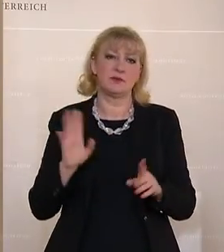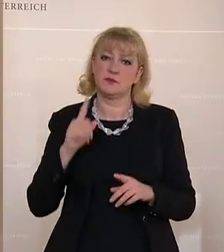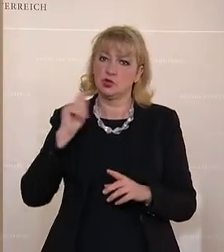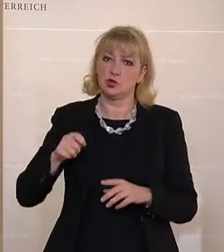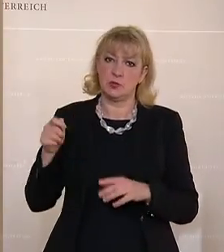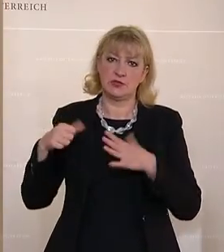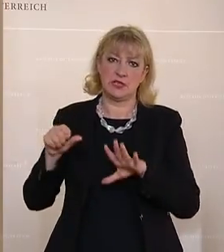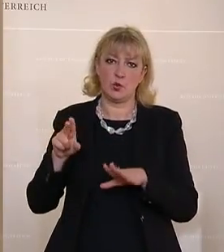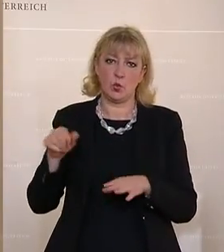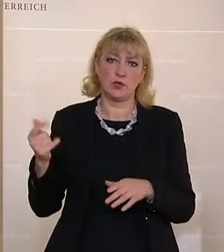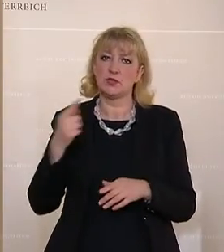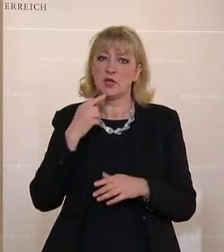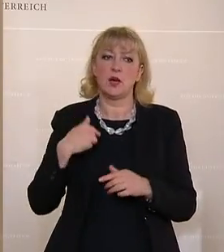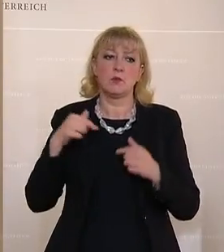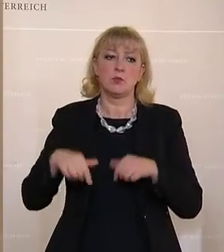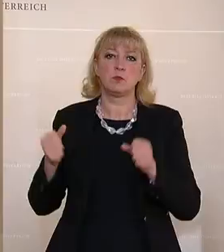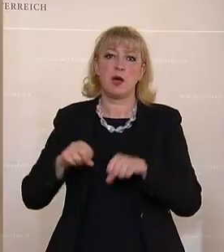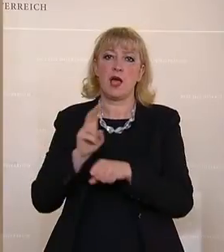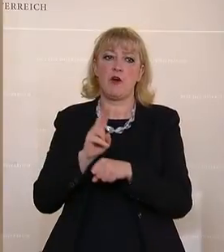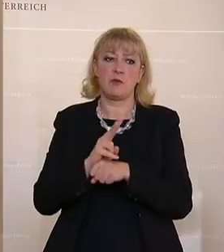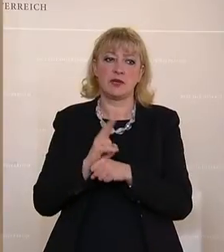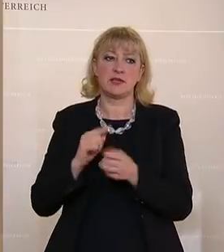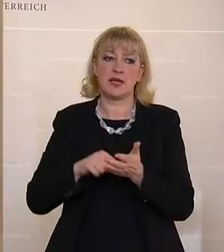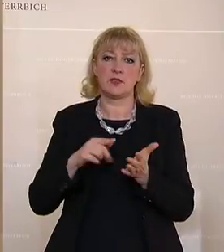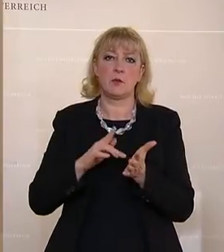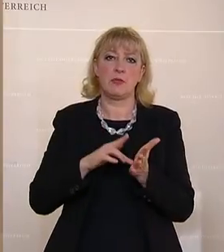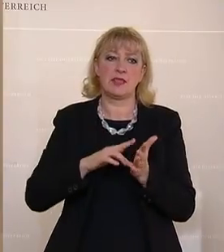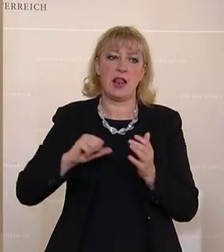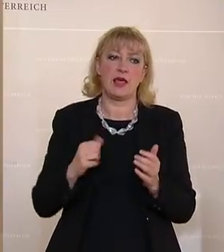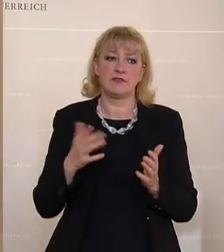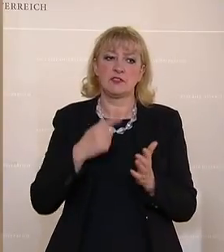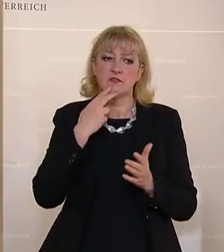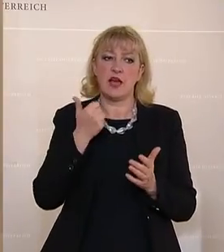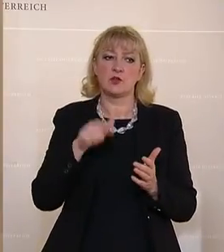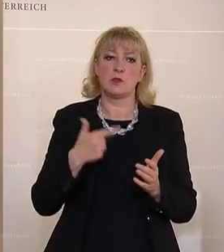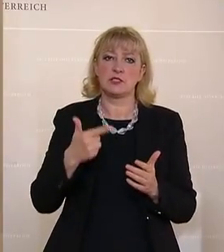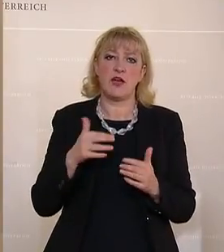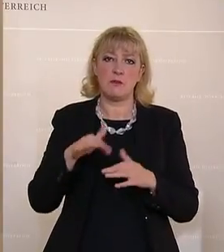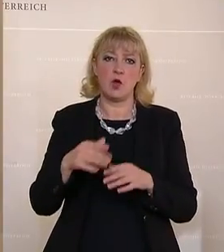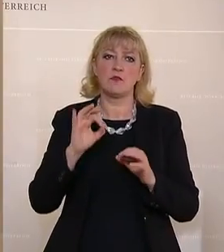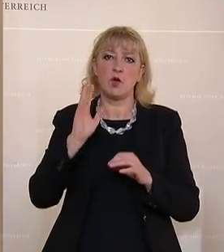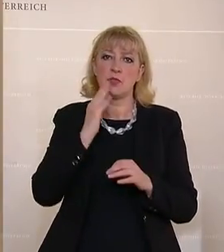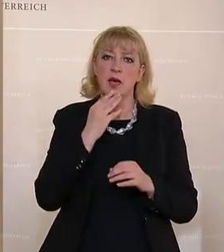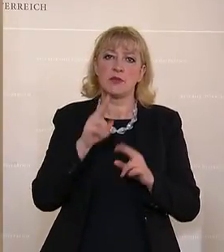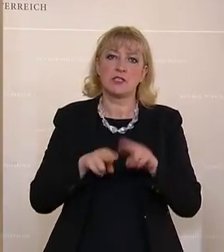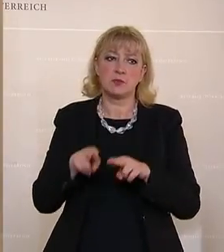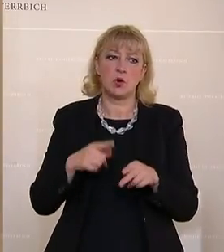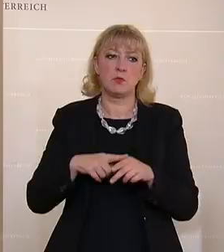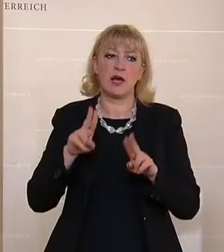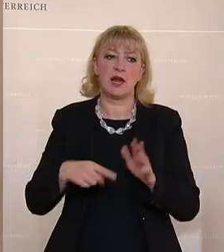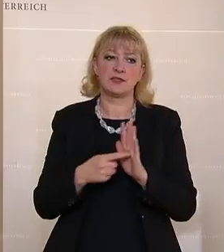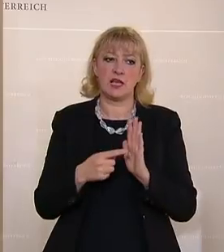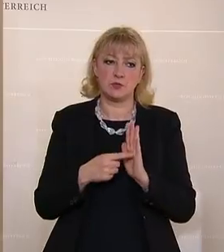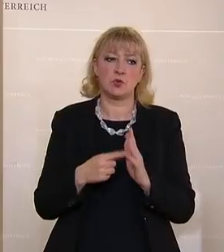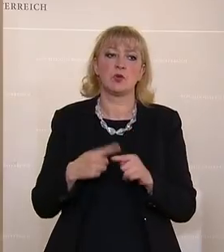16. Juni, wir müssen bei Banken aufpassen, die Kern- und Mitterlehner wollen. 1,2 Milliarden für Nachmittagsbetreuung mit Rechtsanspruch